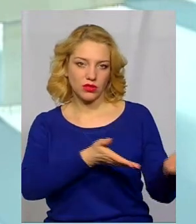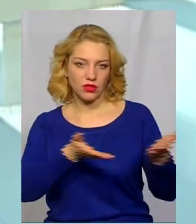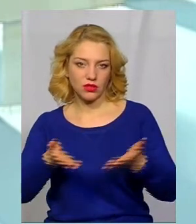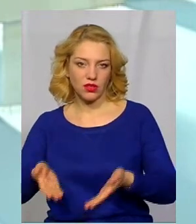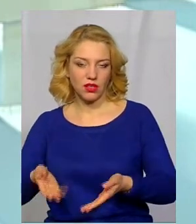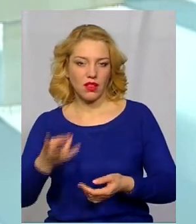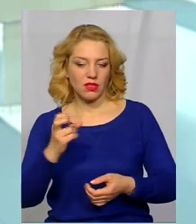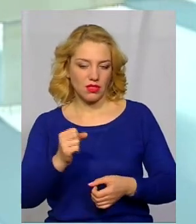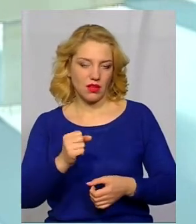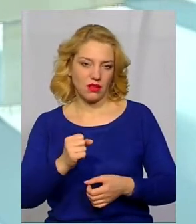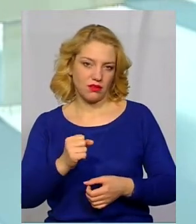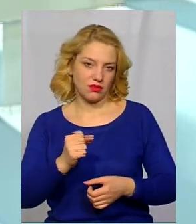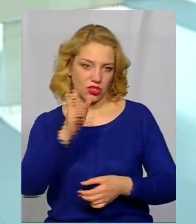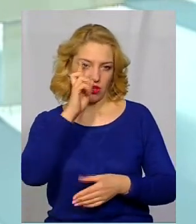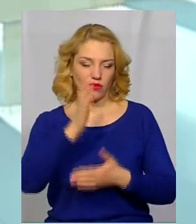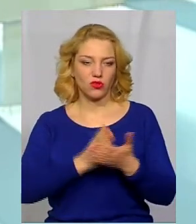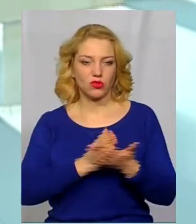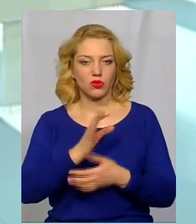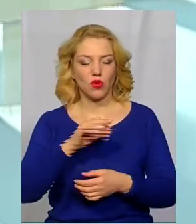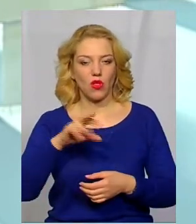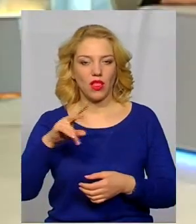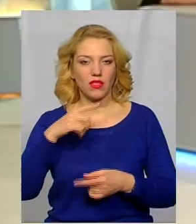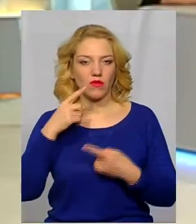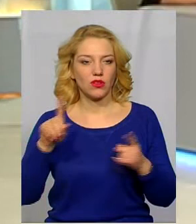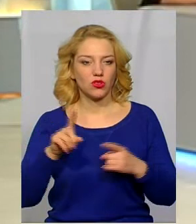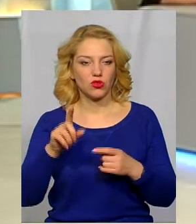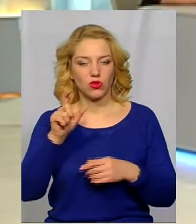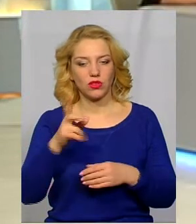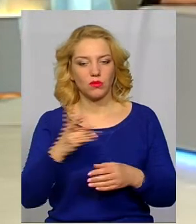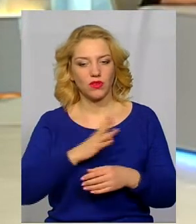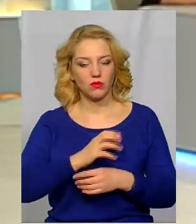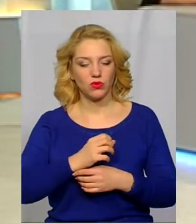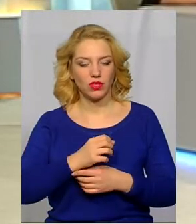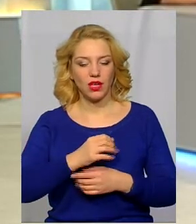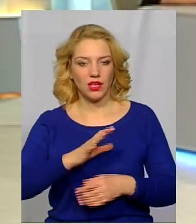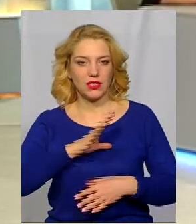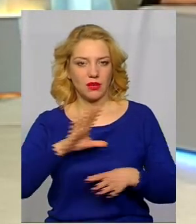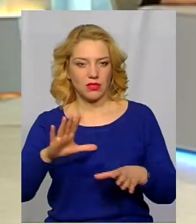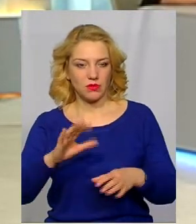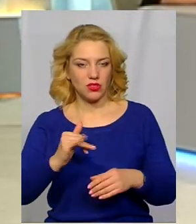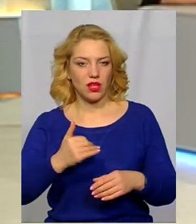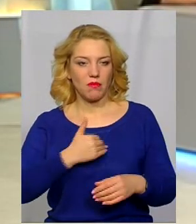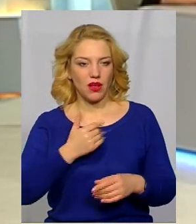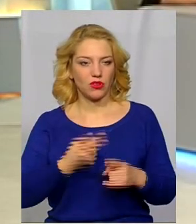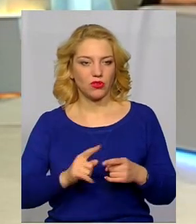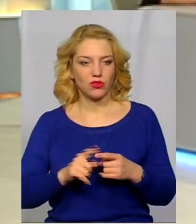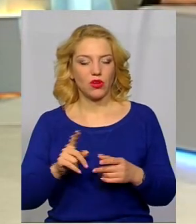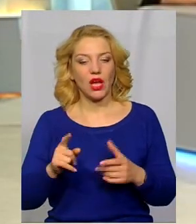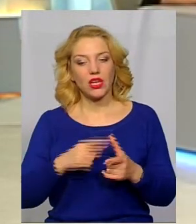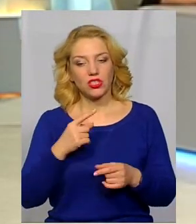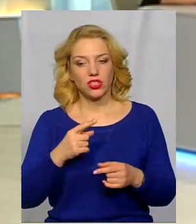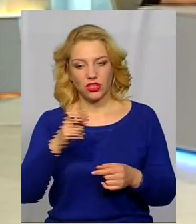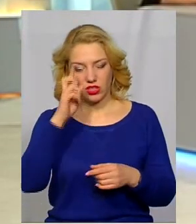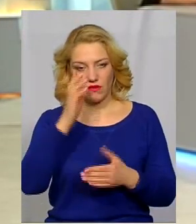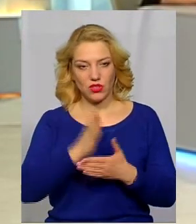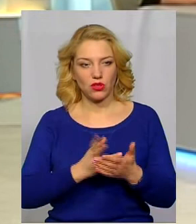службу? От пані Олена говорила про те, що людина має бути забезпечена і прагнути до цього. Але інше питання – чи державний